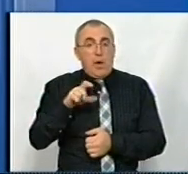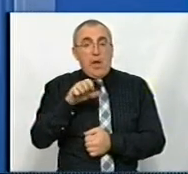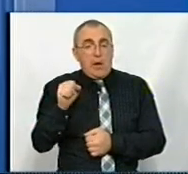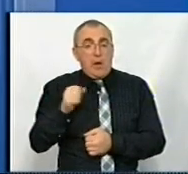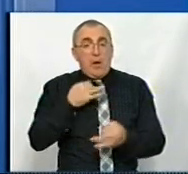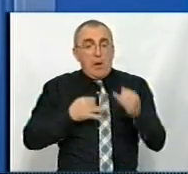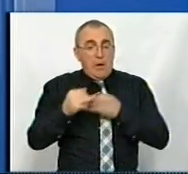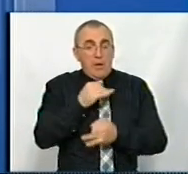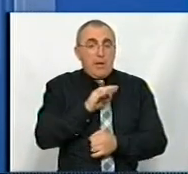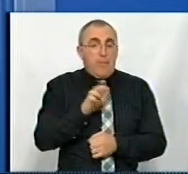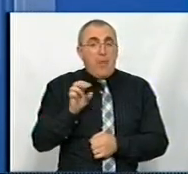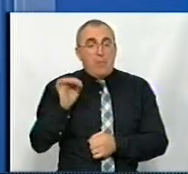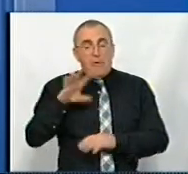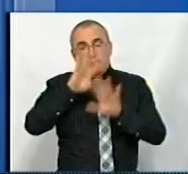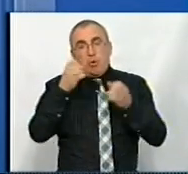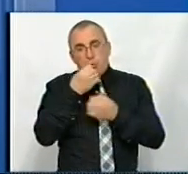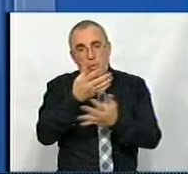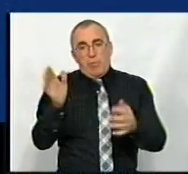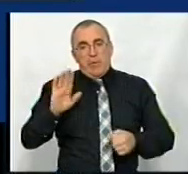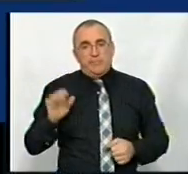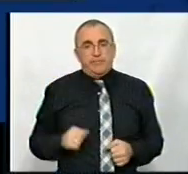Розмову провела Яна Бабак. На все добре.